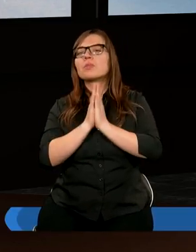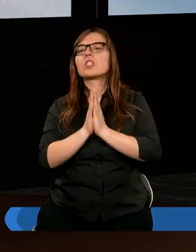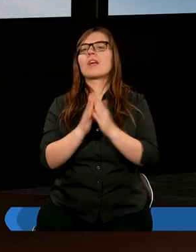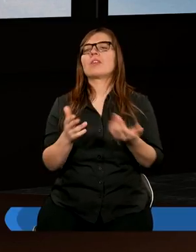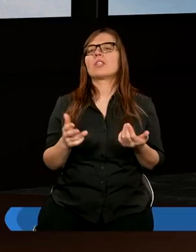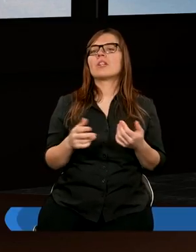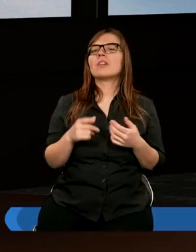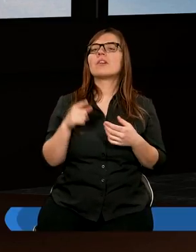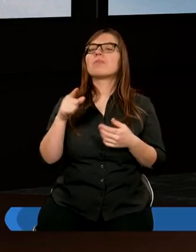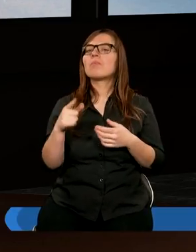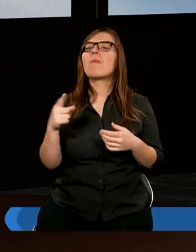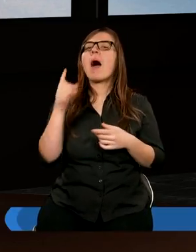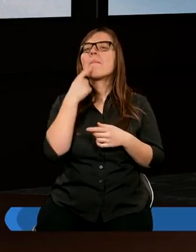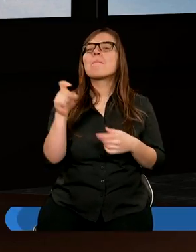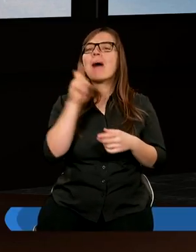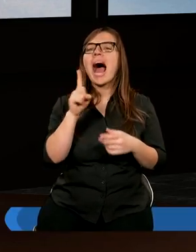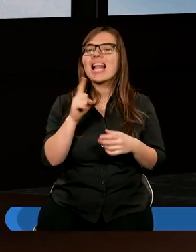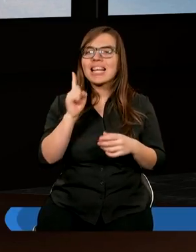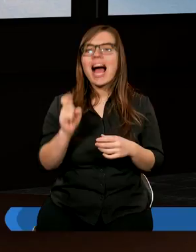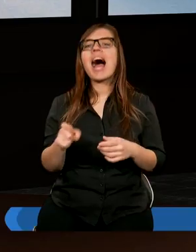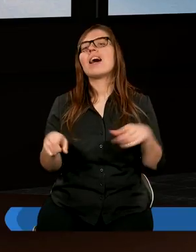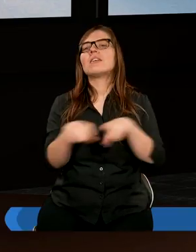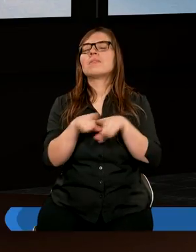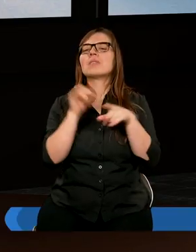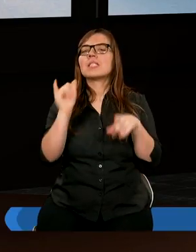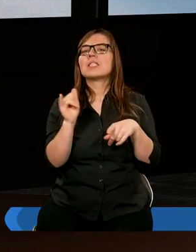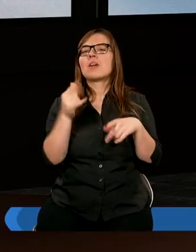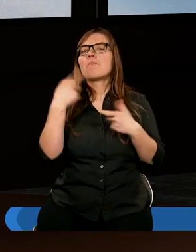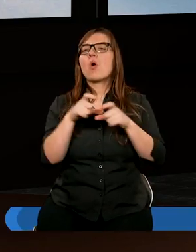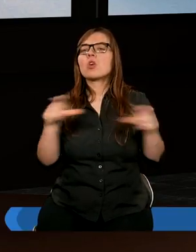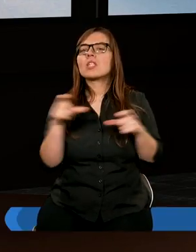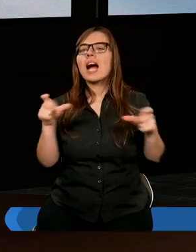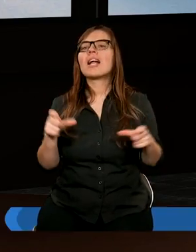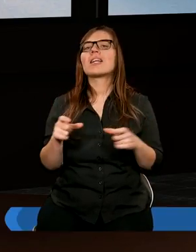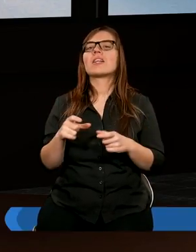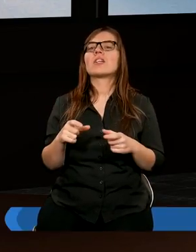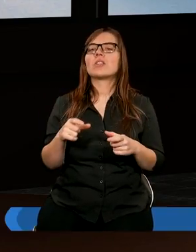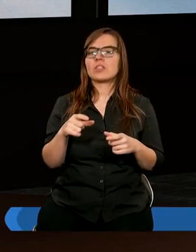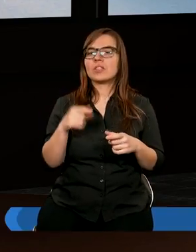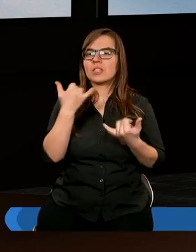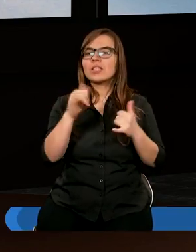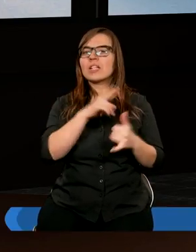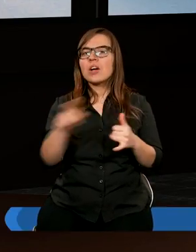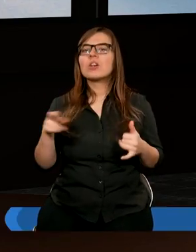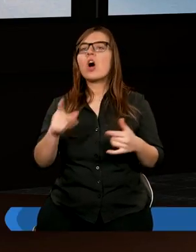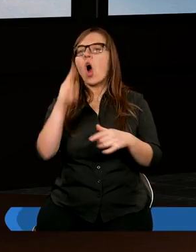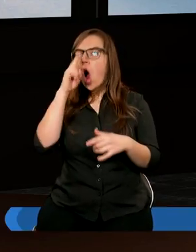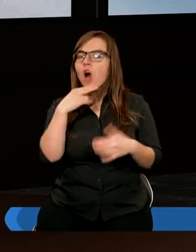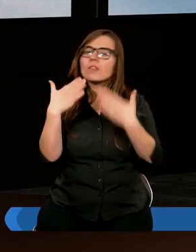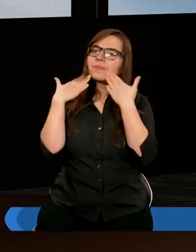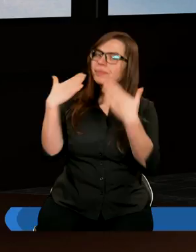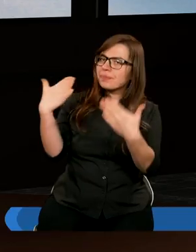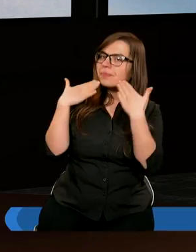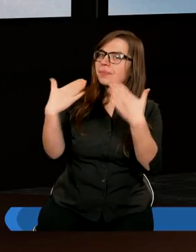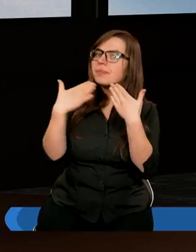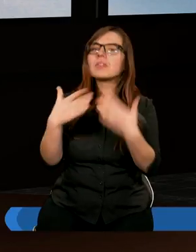przykład było podczas Paschy, tak było podczas wskrzeszenia Łazarza. Najpierw Ojcze, dziękuję Ci,